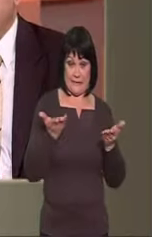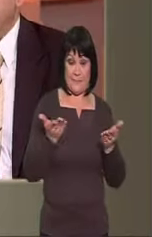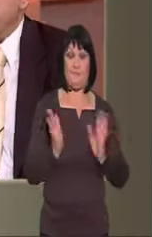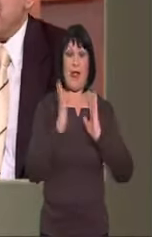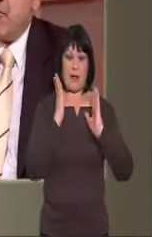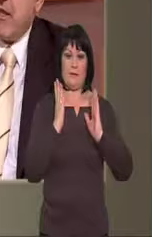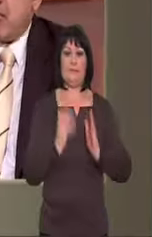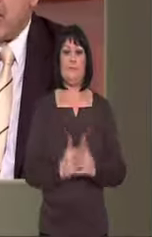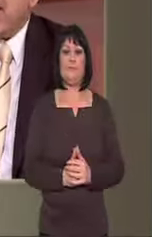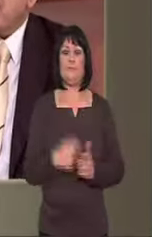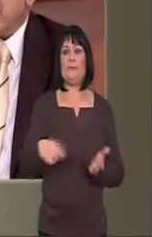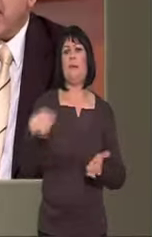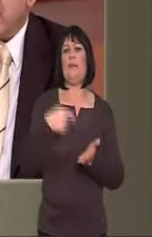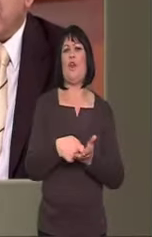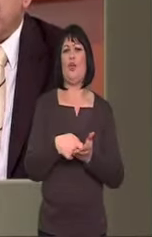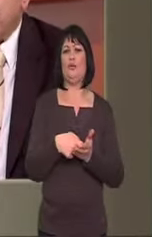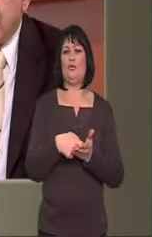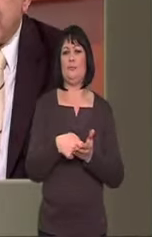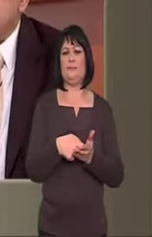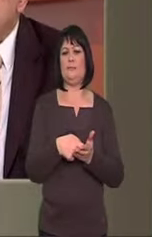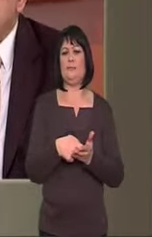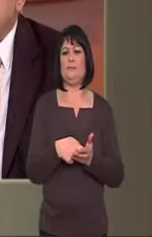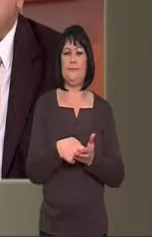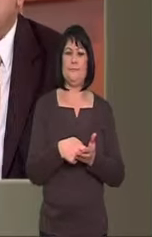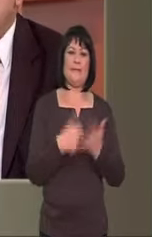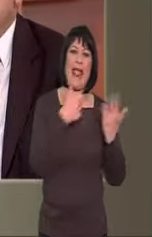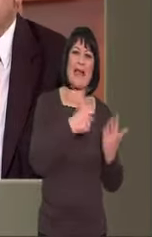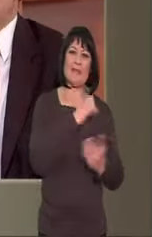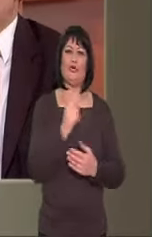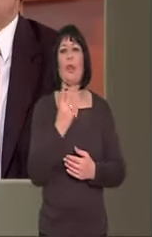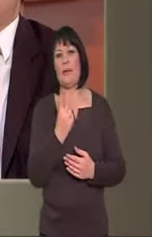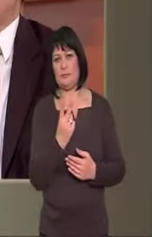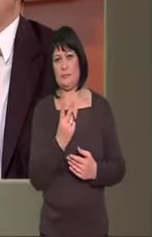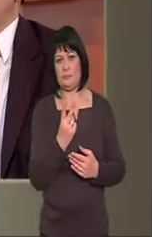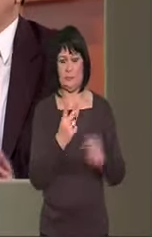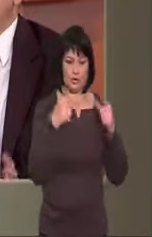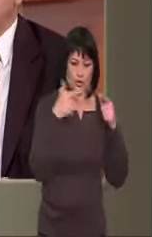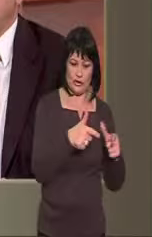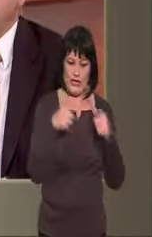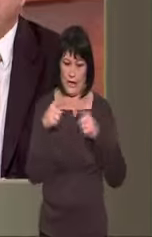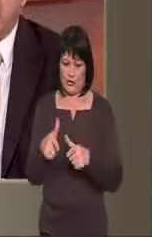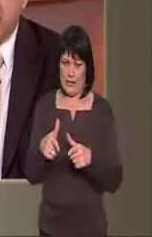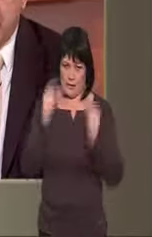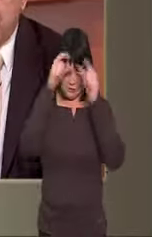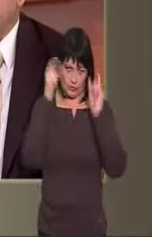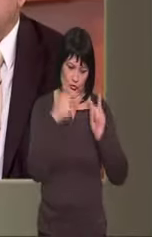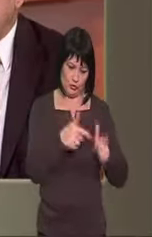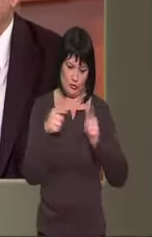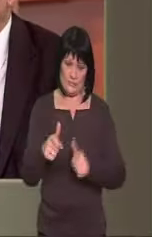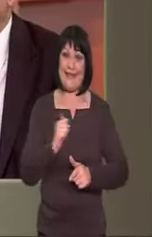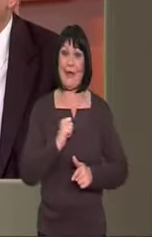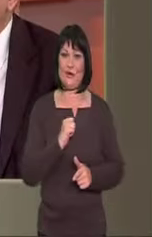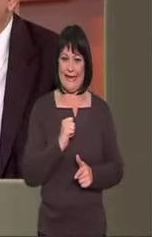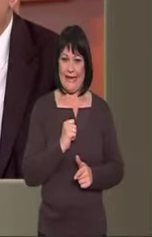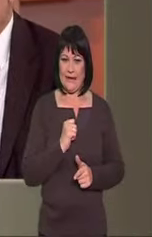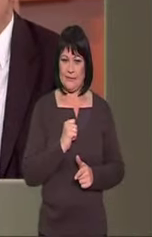πρόκειται κανείς να πληρώσει εξιδίων την ίδια νοσηλεία σε μια εφάμιλη ιδιωτική κλινική,